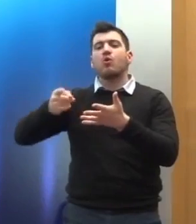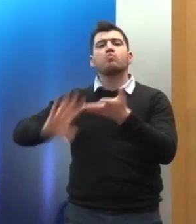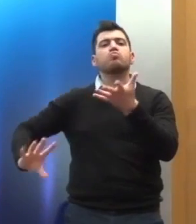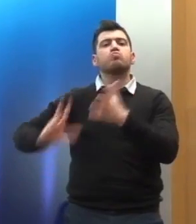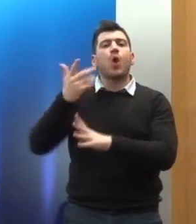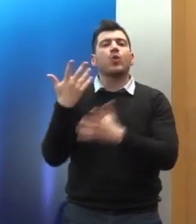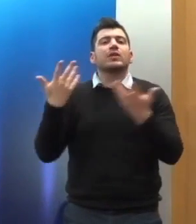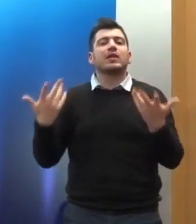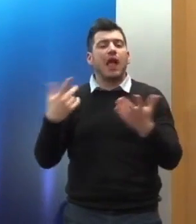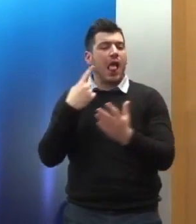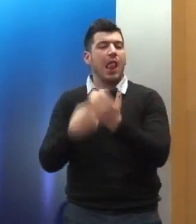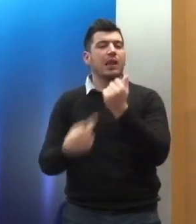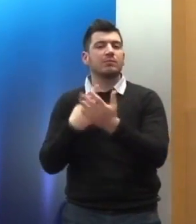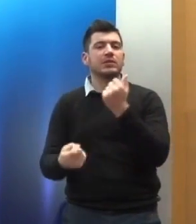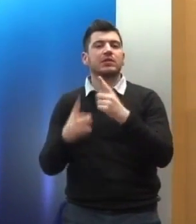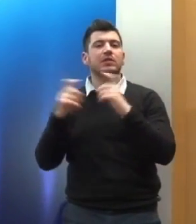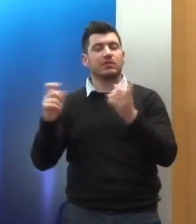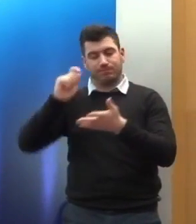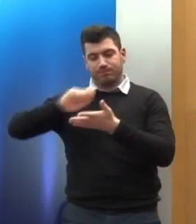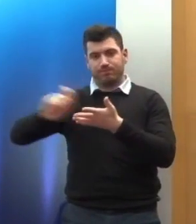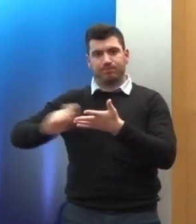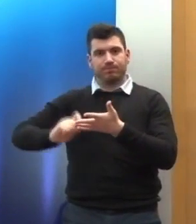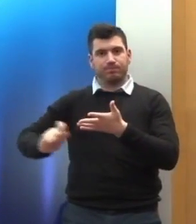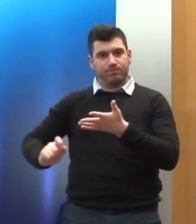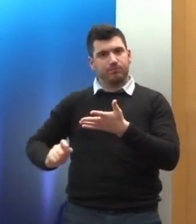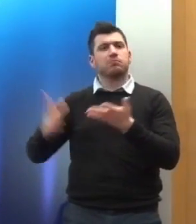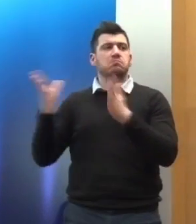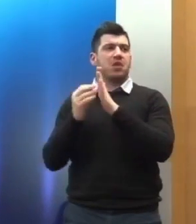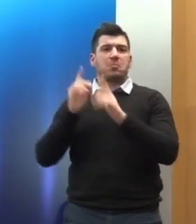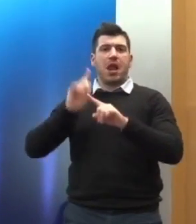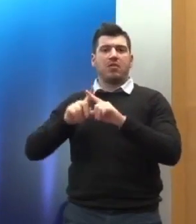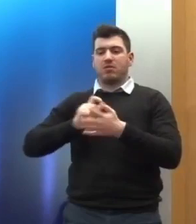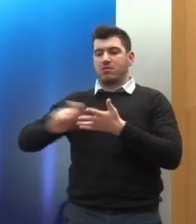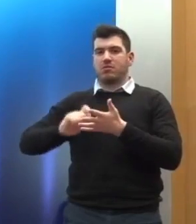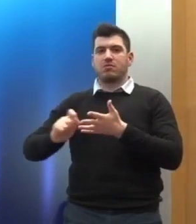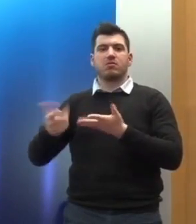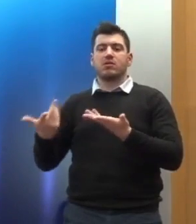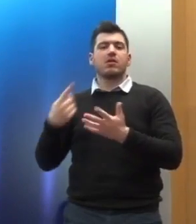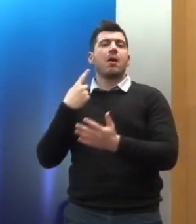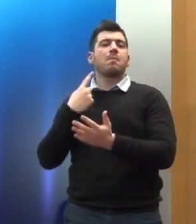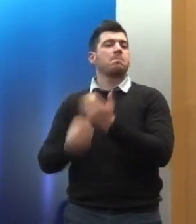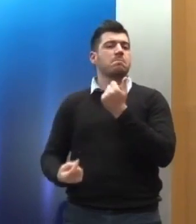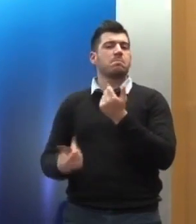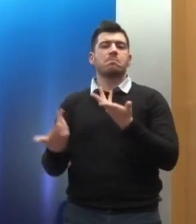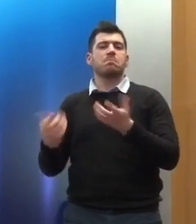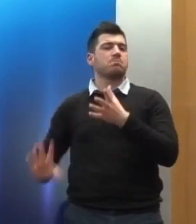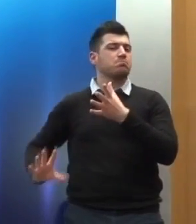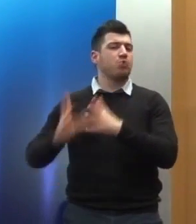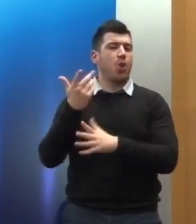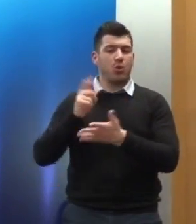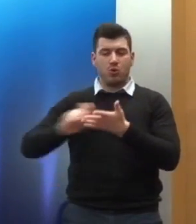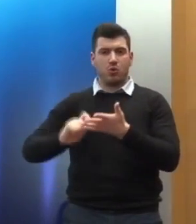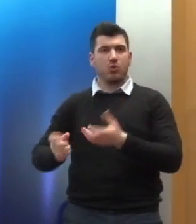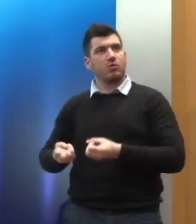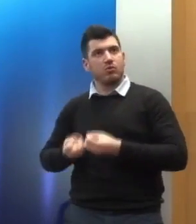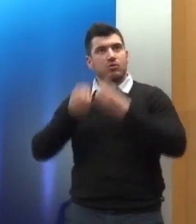ειστερήσεις στον τομέα αυτό. 13 κράτη-μέλη στο οποίο συμπεριλαμβάνεται και χώρα που έχουν την ονομασία φίλοι του κράτους δικαίου